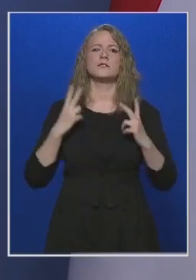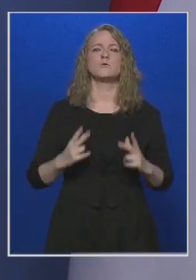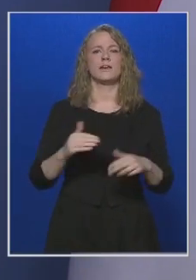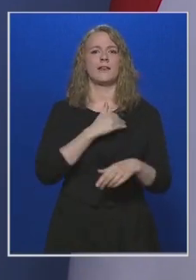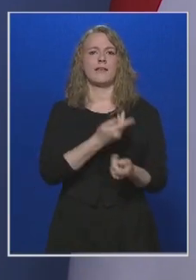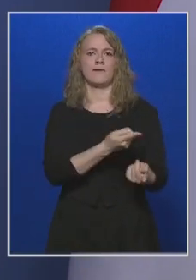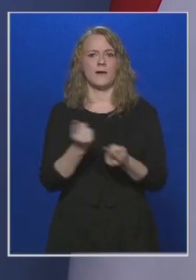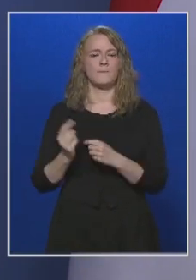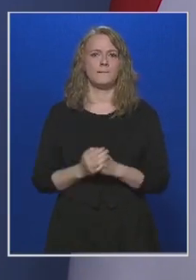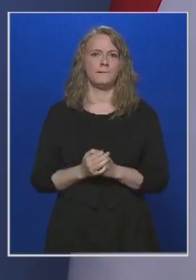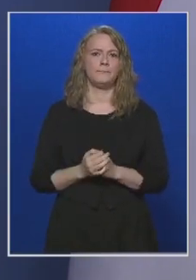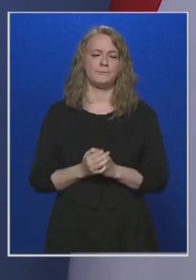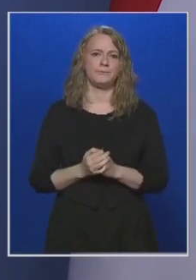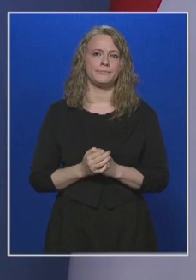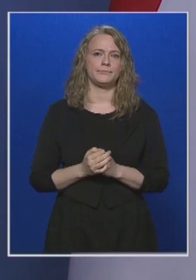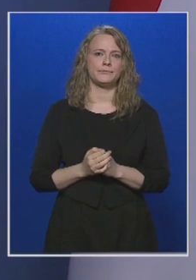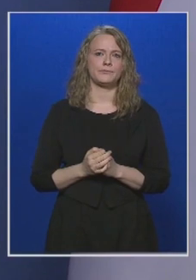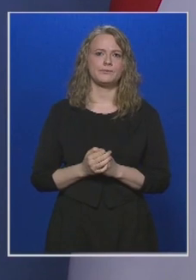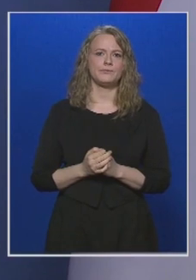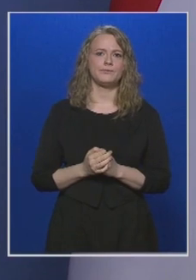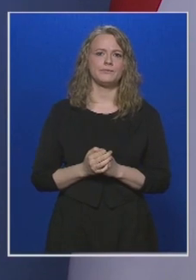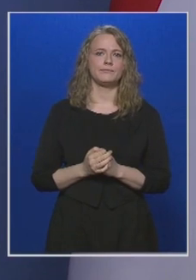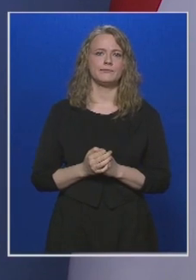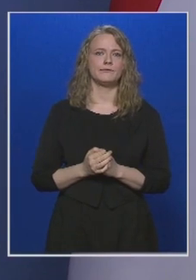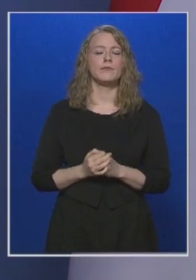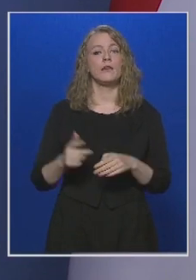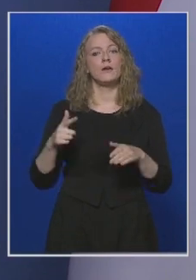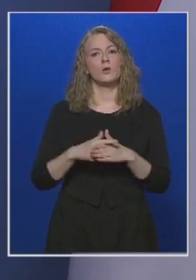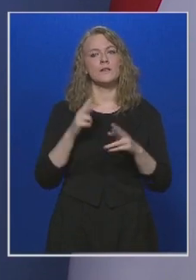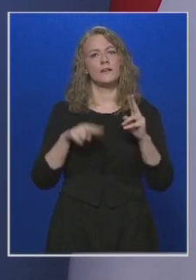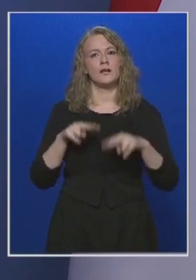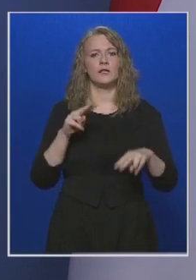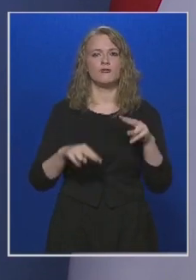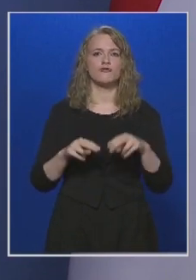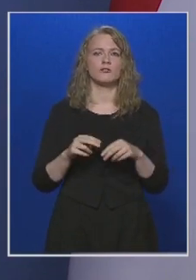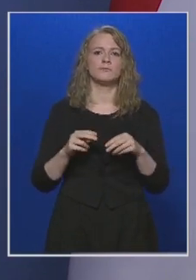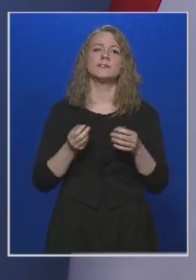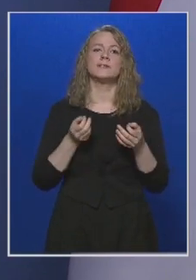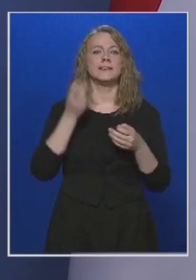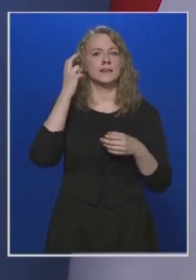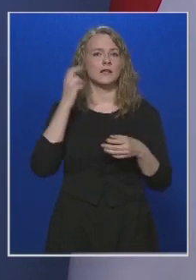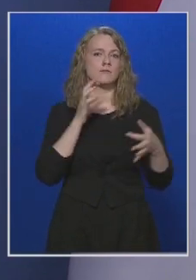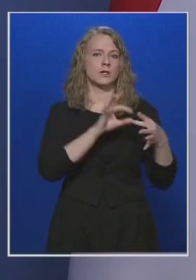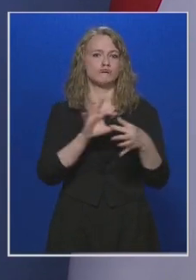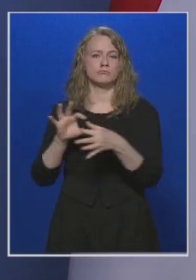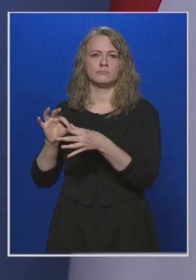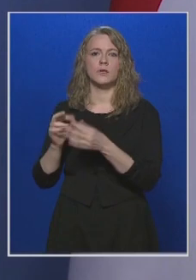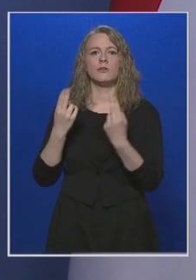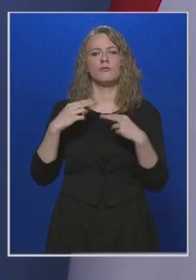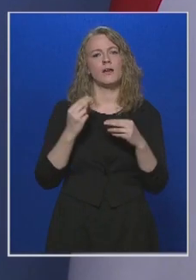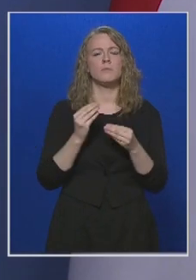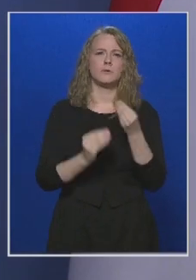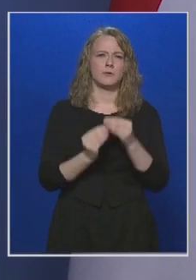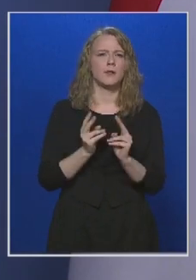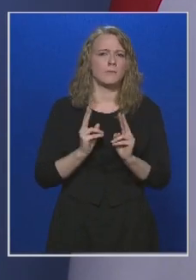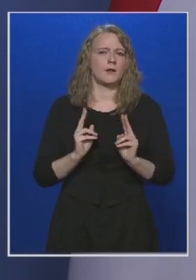az egyetemeken. A köznevedési intézmények kapcsán további problémát